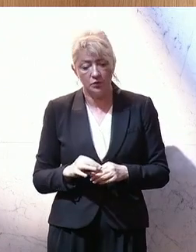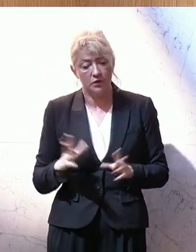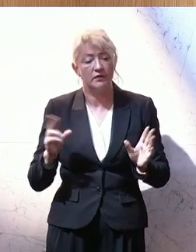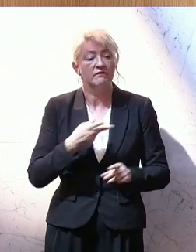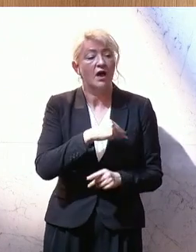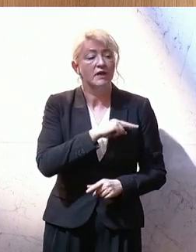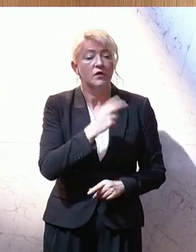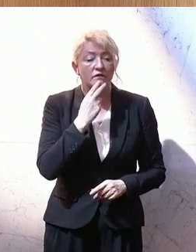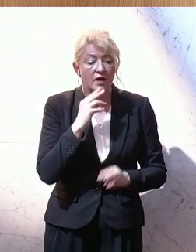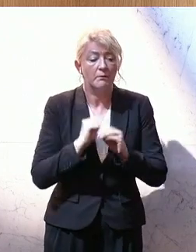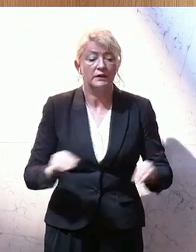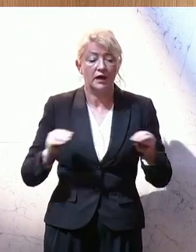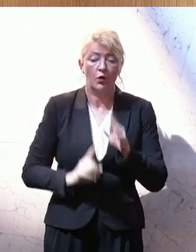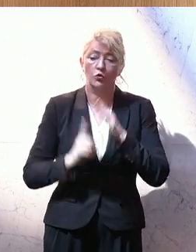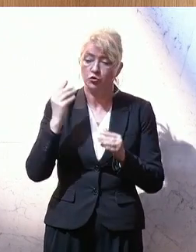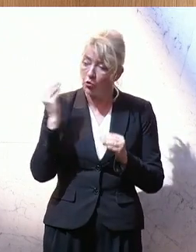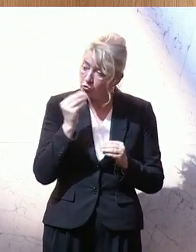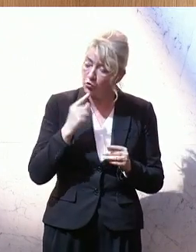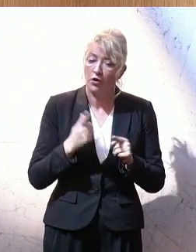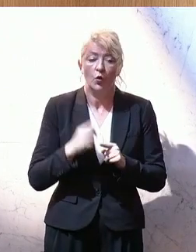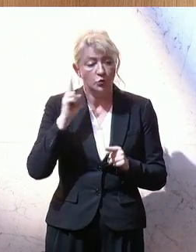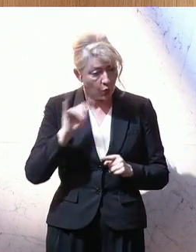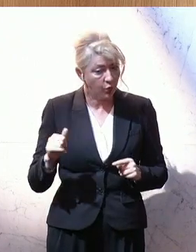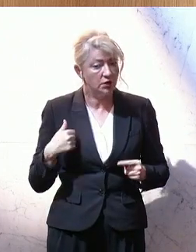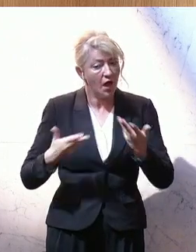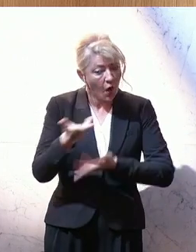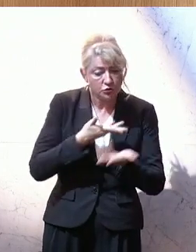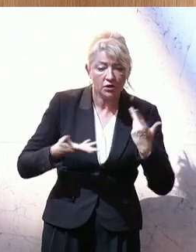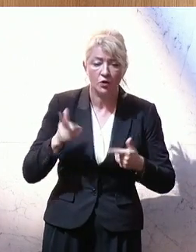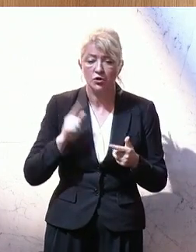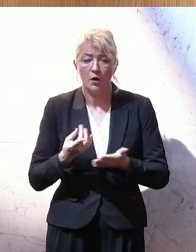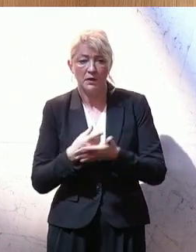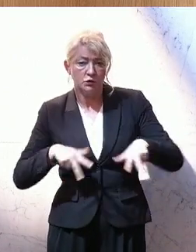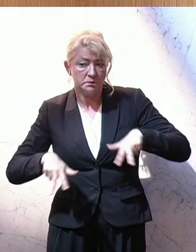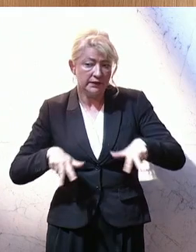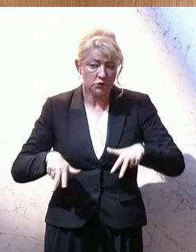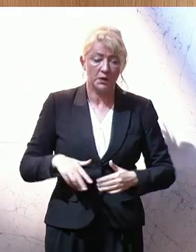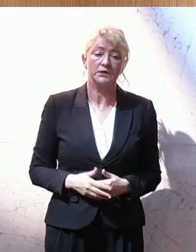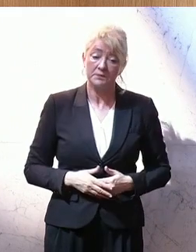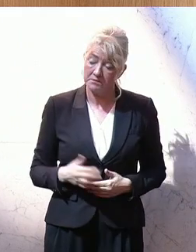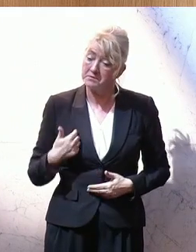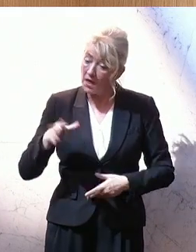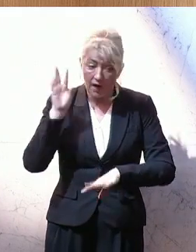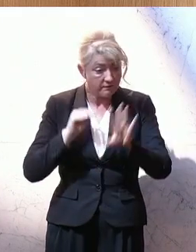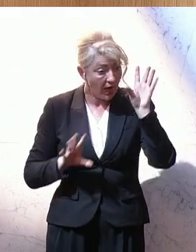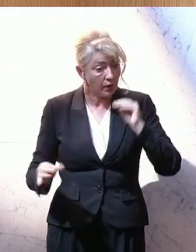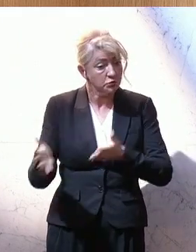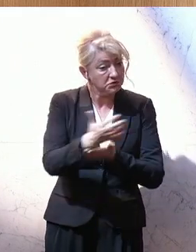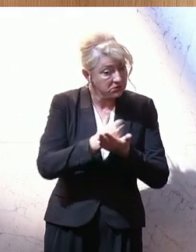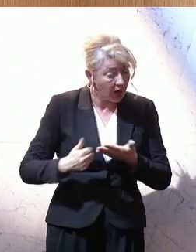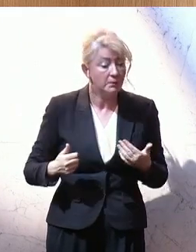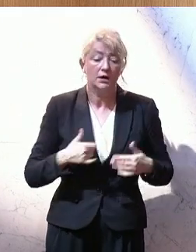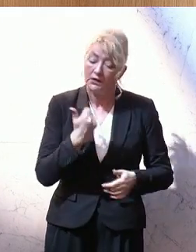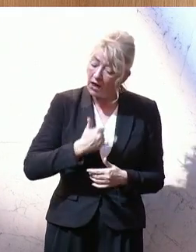mit Verantwortlichen in den pädagogischen Hochschulen und Universitäten und auch im Bildungsmanagement. Und aus diesen Erfahrungen schöpfe ich